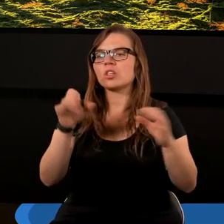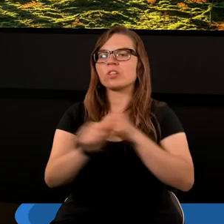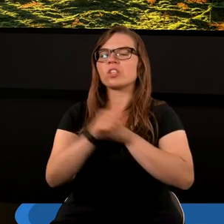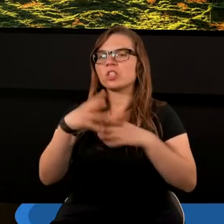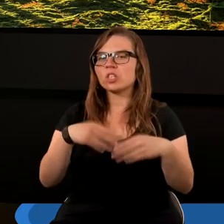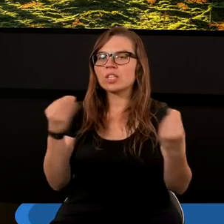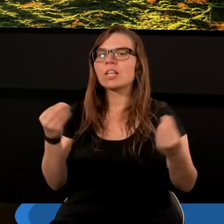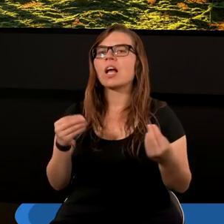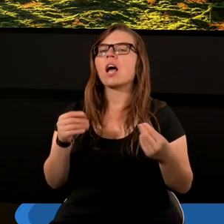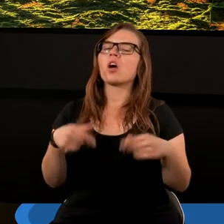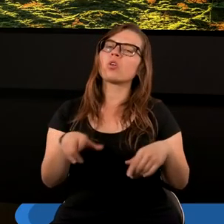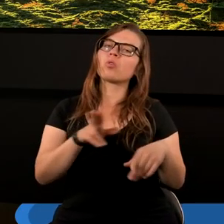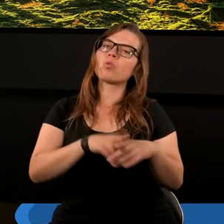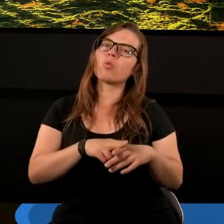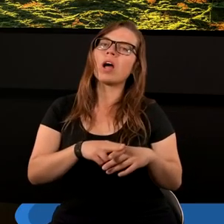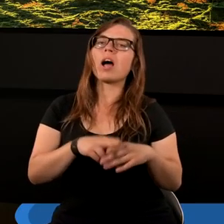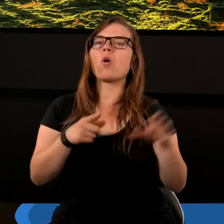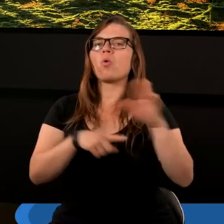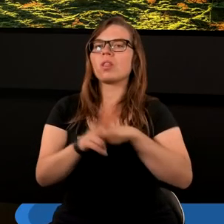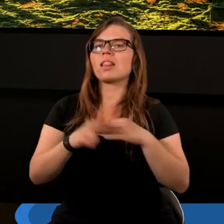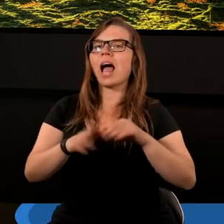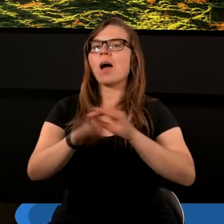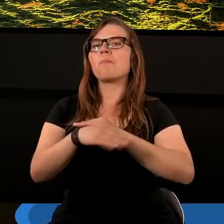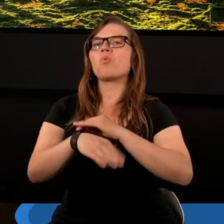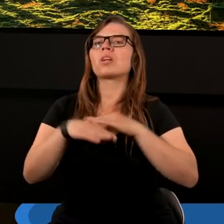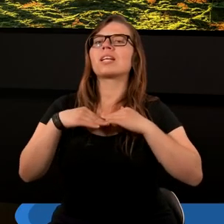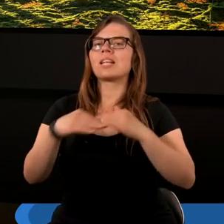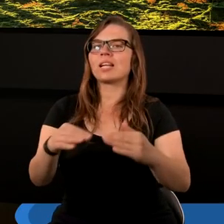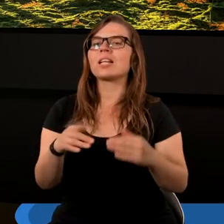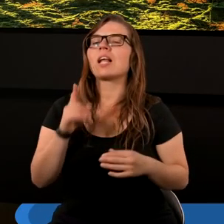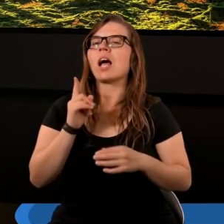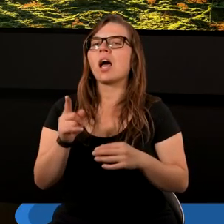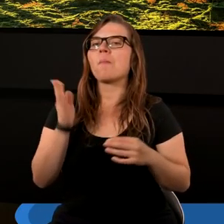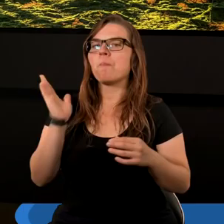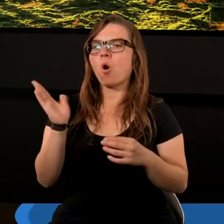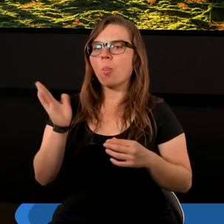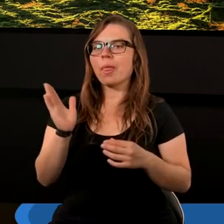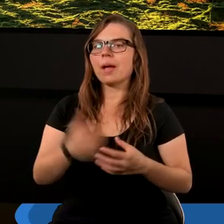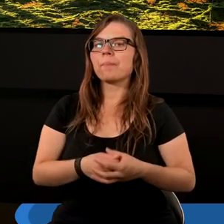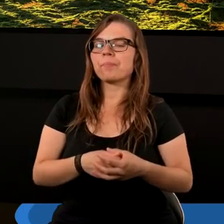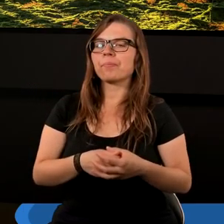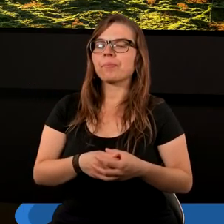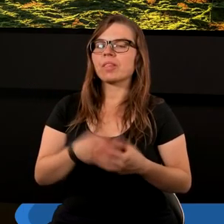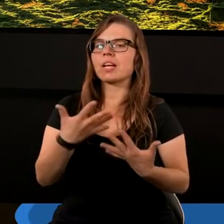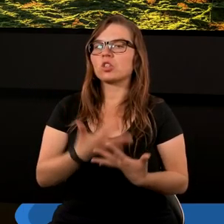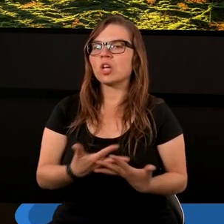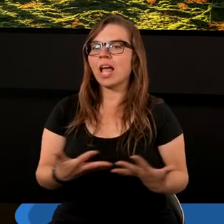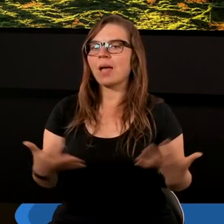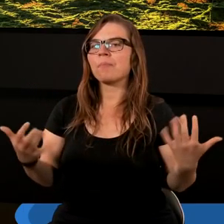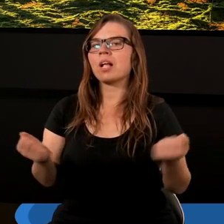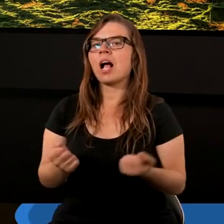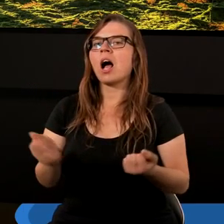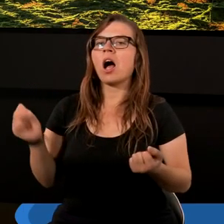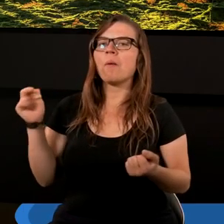dni, która uciekła na pustynię, a potem ziemia